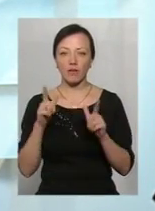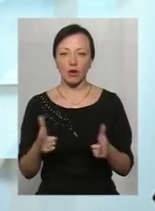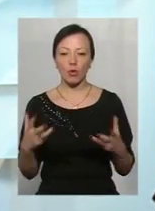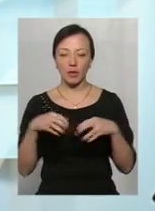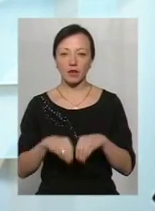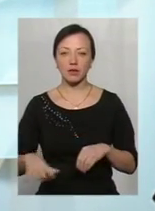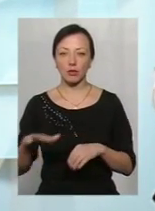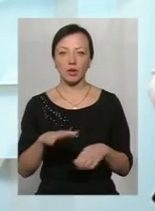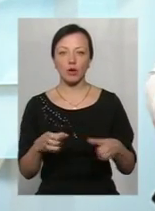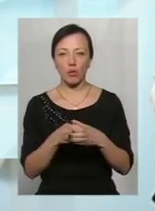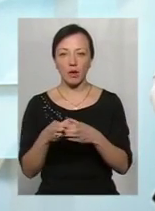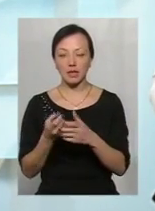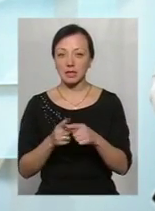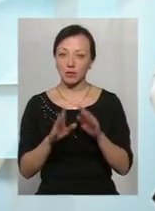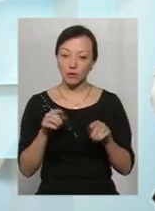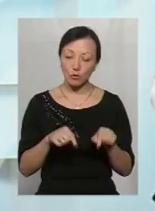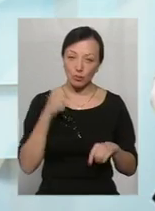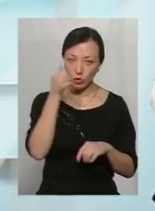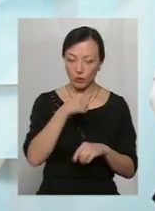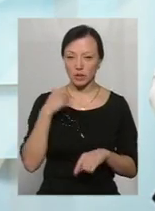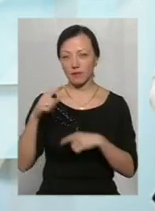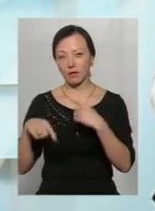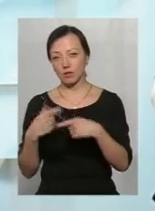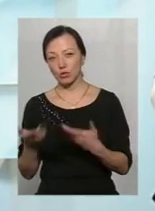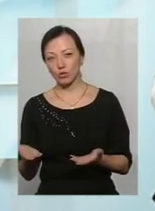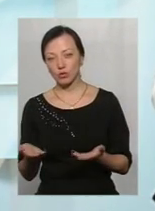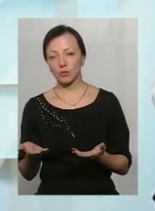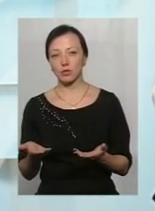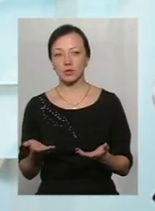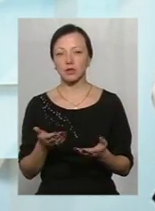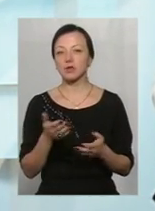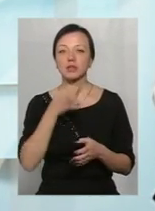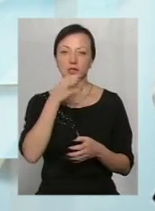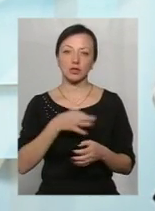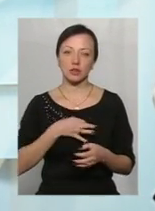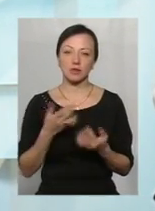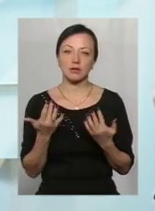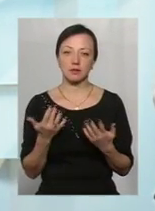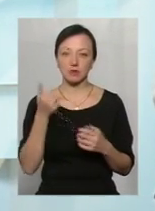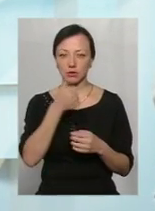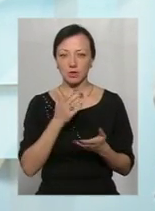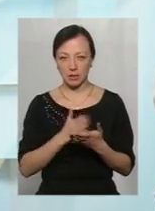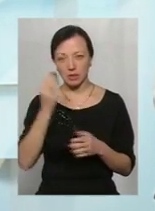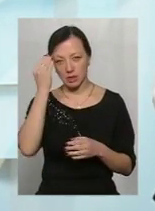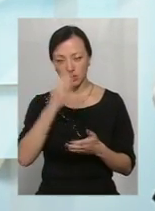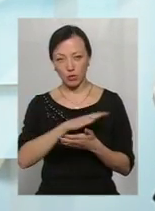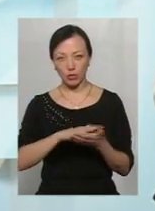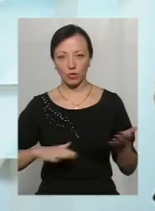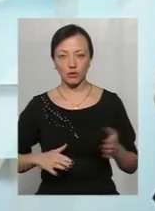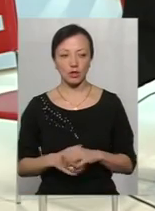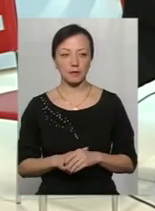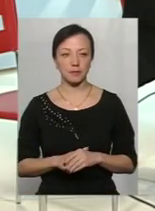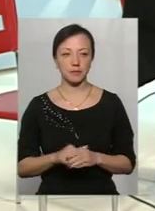'єднання у територіальні громади? Це буде у цьому році? Чи, можливо, спрогнозуєте, можливо, є сенс продовжити